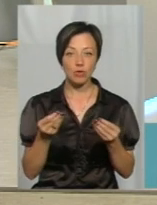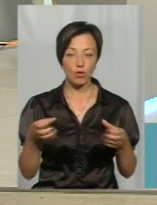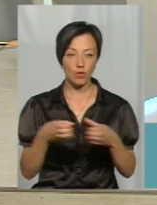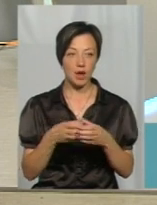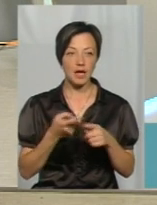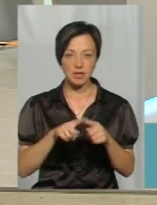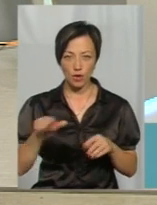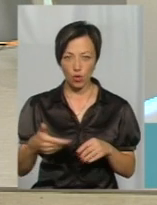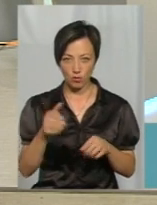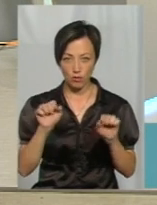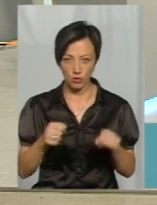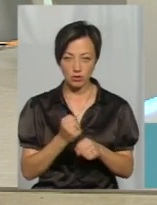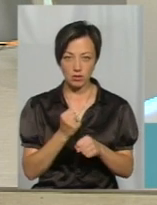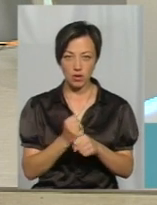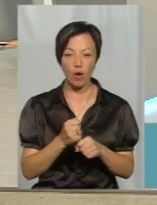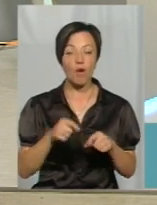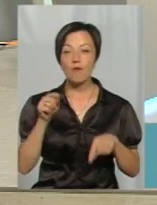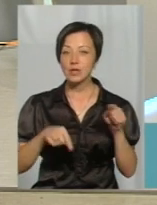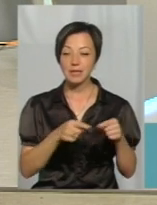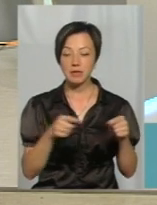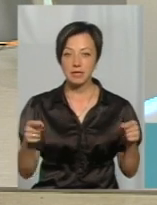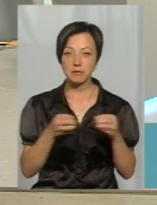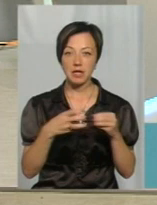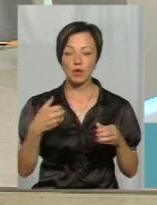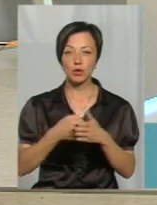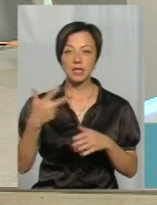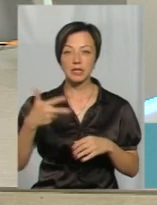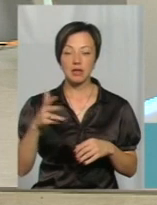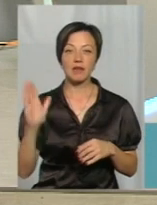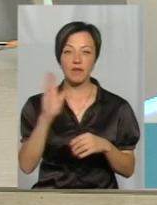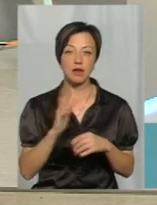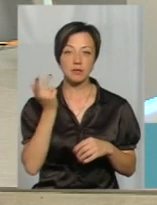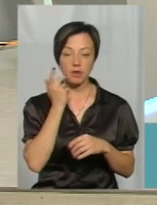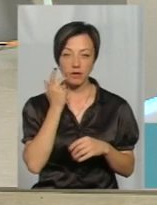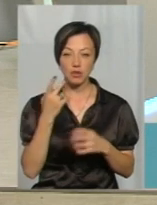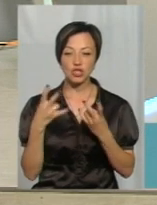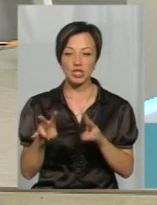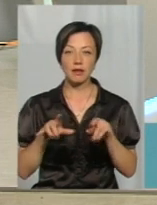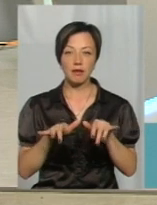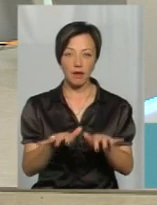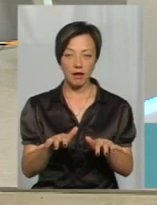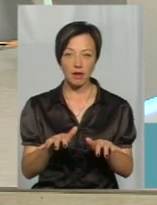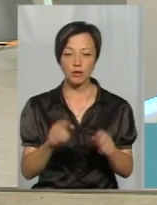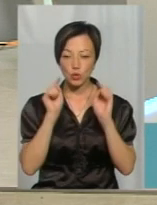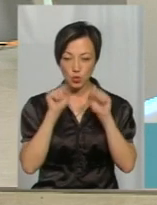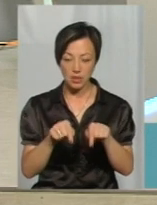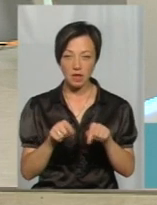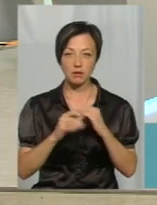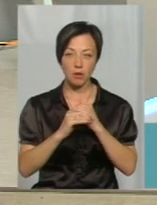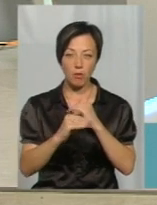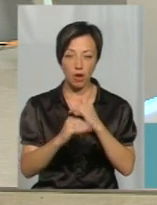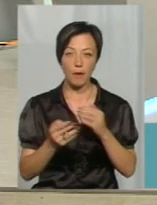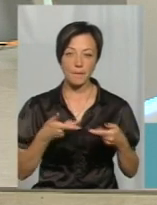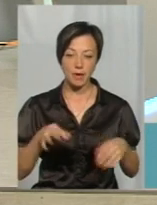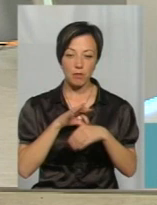розкопки зараз можна робити? От в осінній період, з 15 по 30 вересня, як правило, шкідники зосереджені на полях,